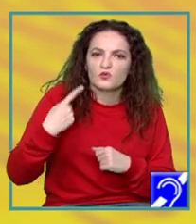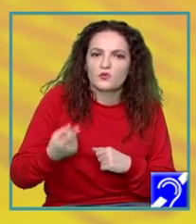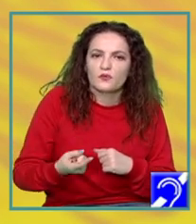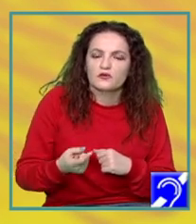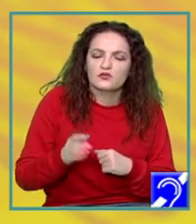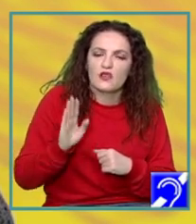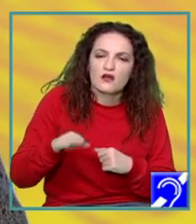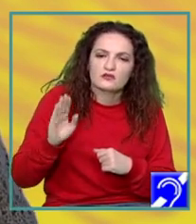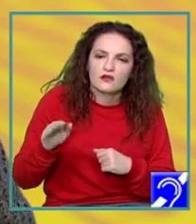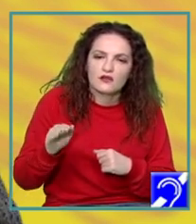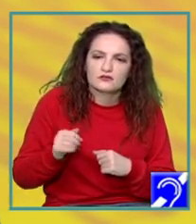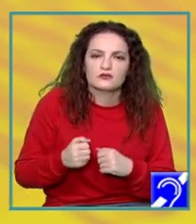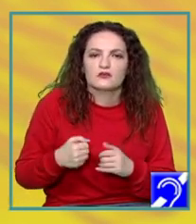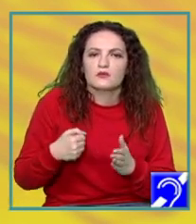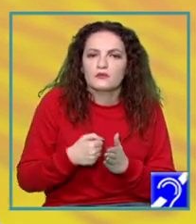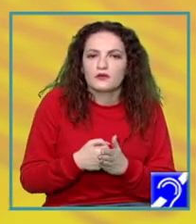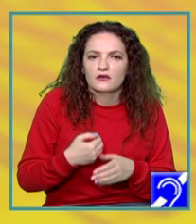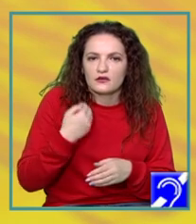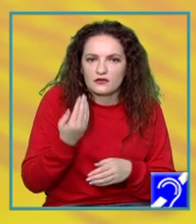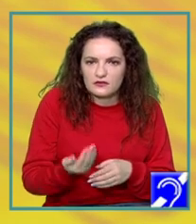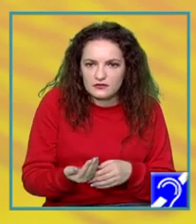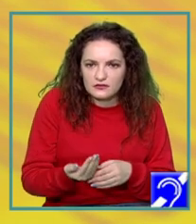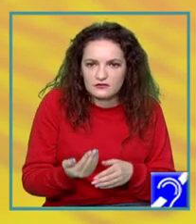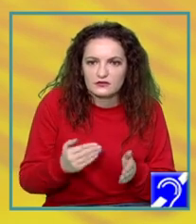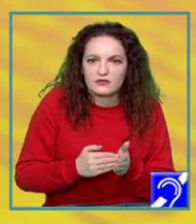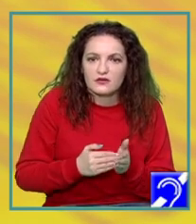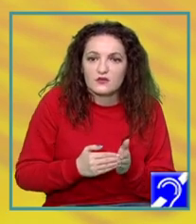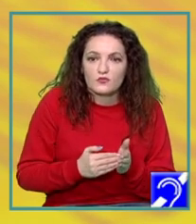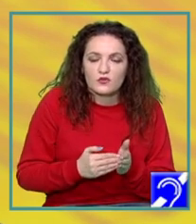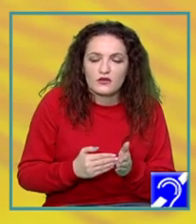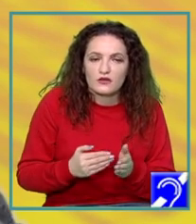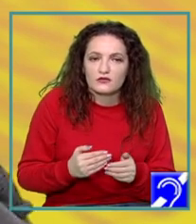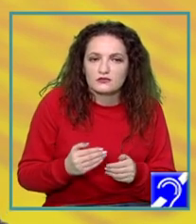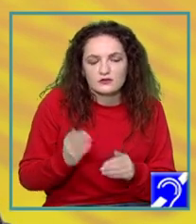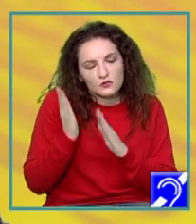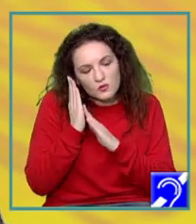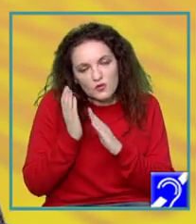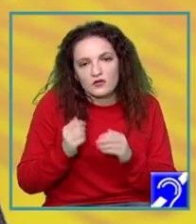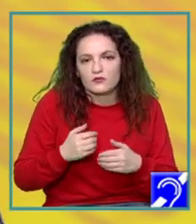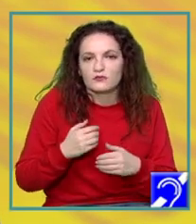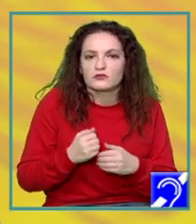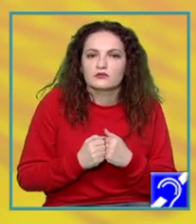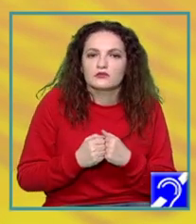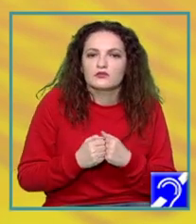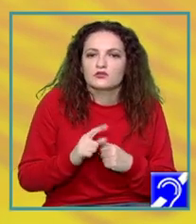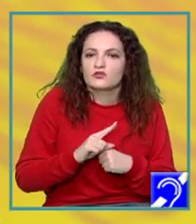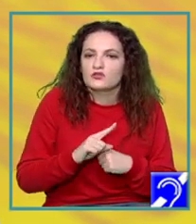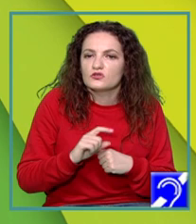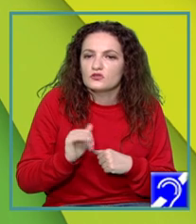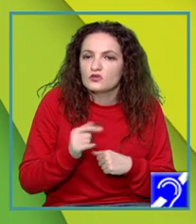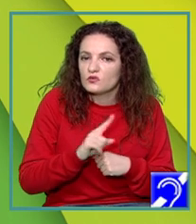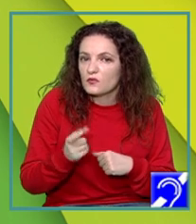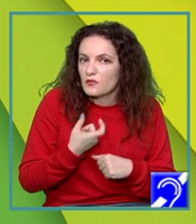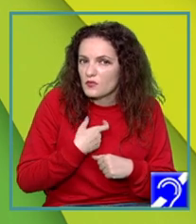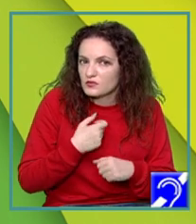amând și mă trezesc că trebuie să mă și culc, să mă și spăl și nu mai am când să realizez tot ceea ce îmi propusesem eu pentru astăzi.